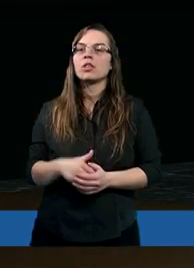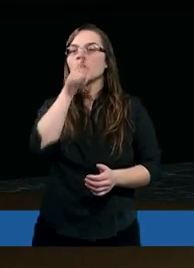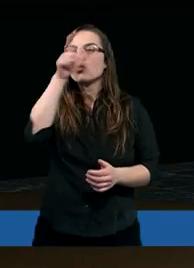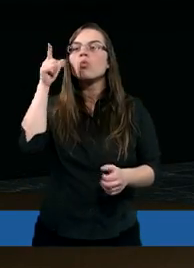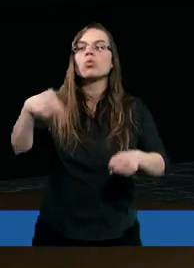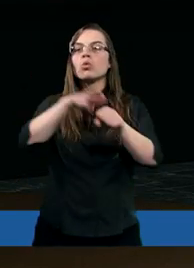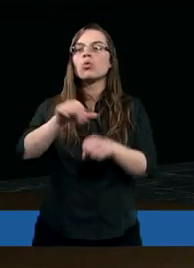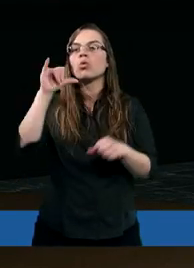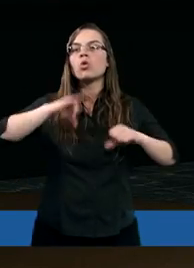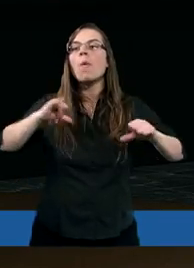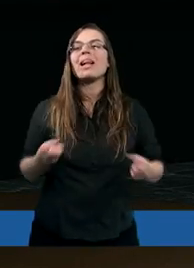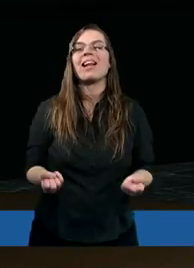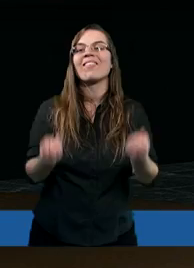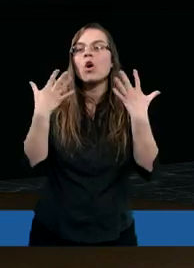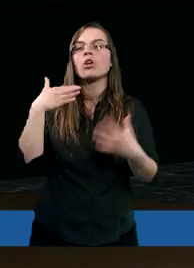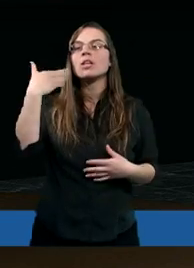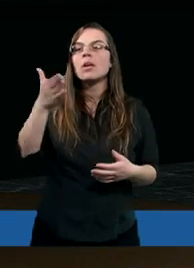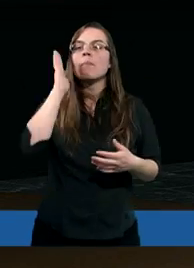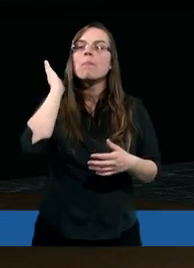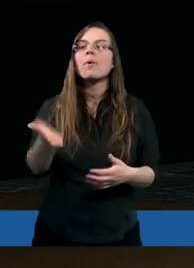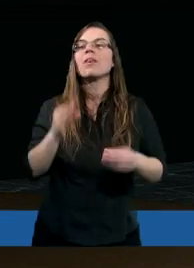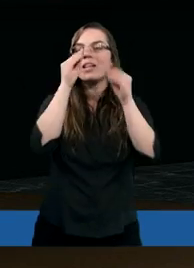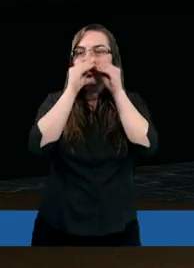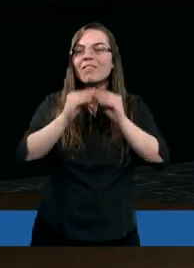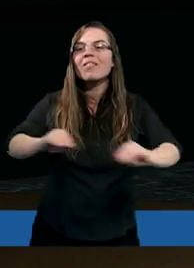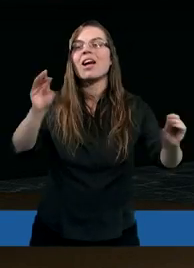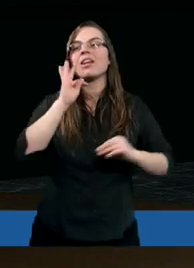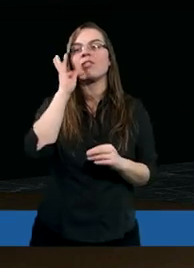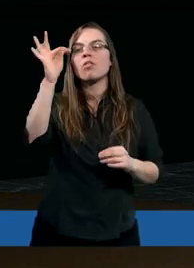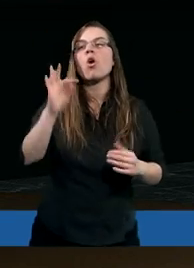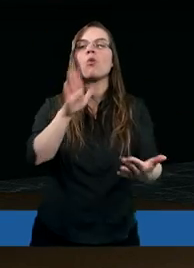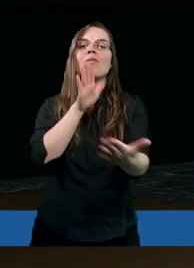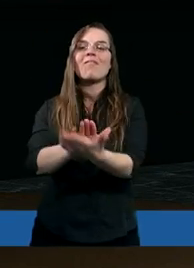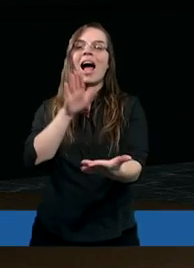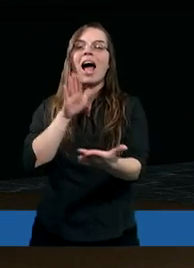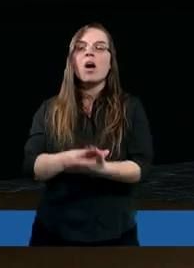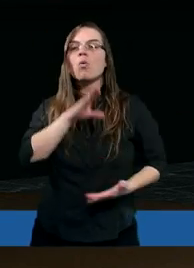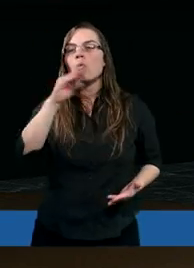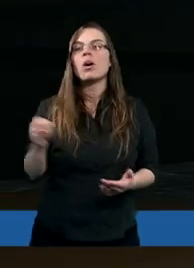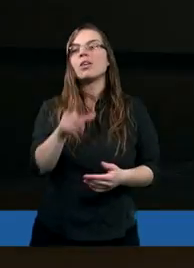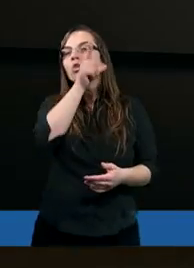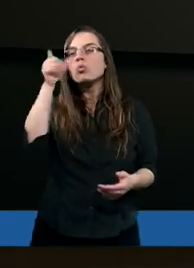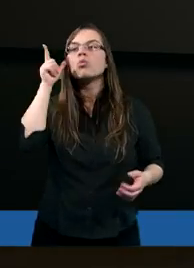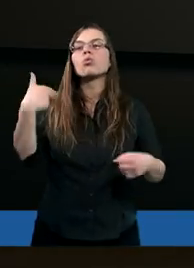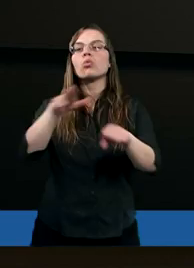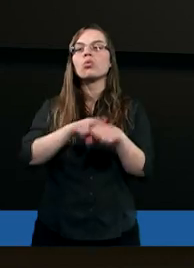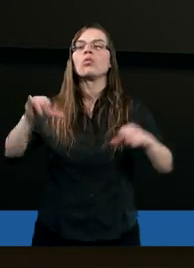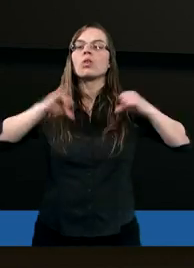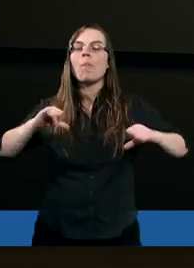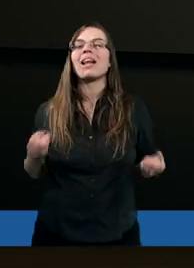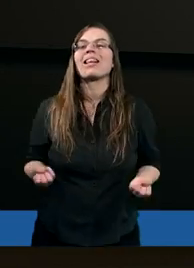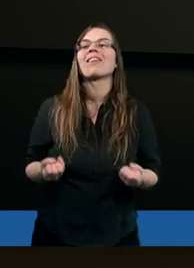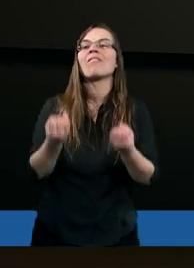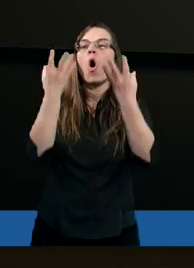Lud, który sobie stworzyłem, będzie zwiastował moją chwałę. Lud, który sobie